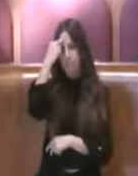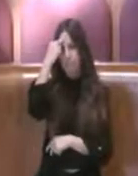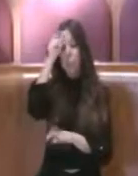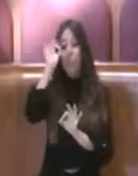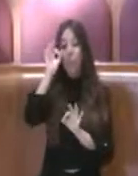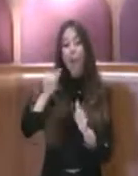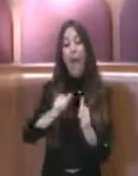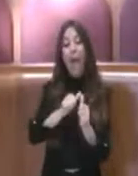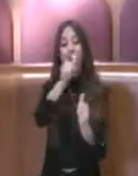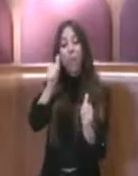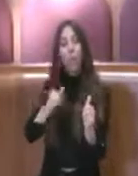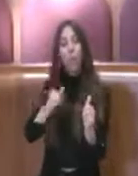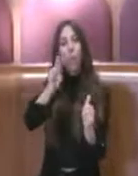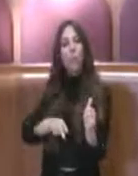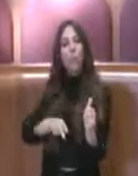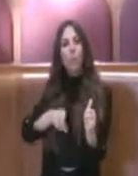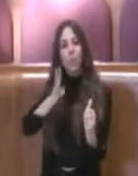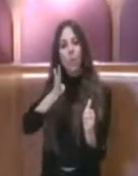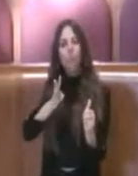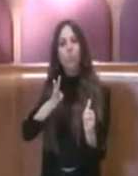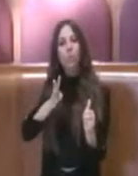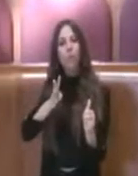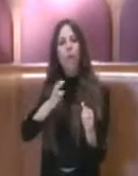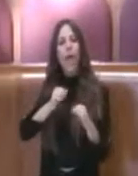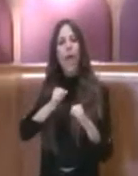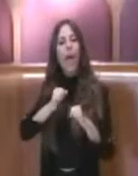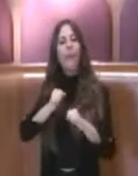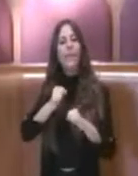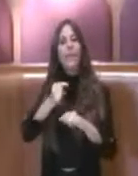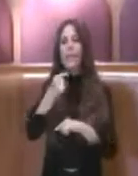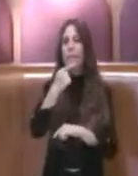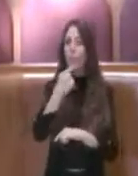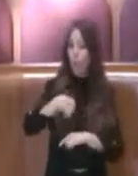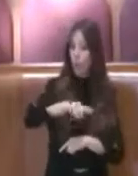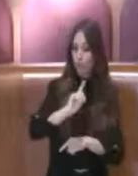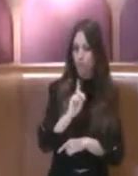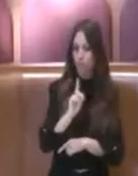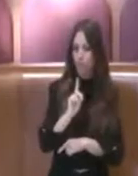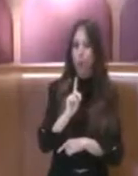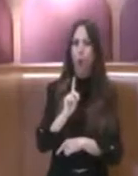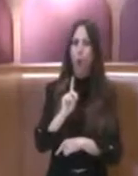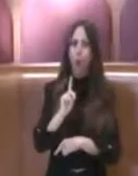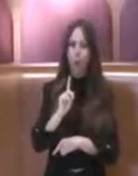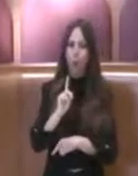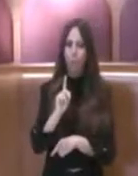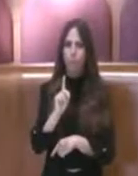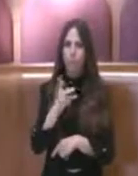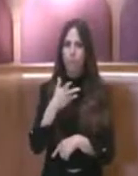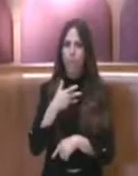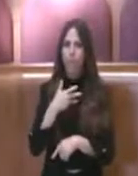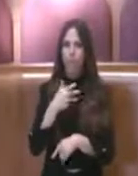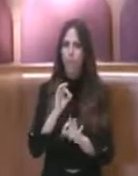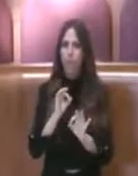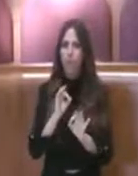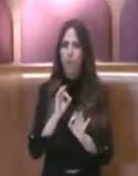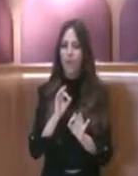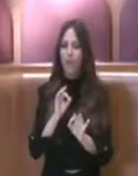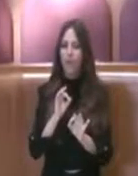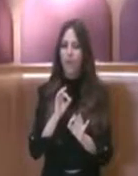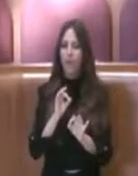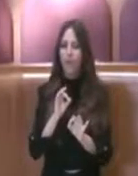2014, quindi non sotto il nostro mandato, e da lì ricordo che c'è stata poi una mancata